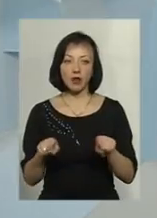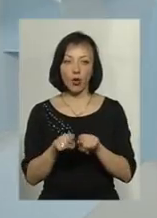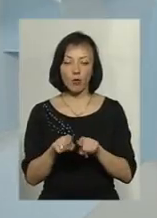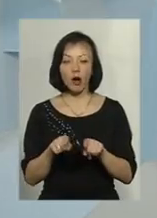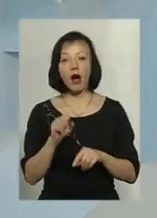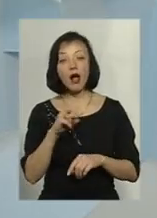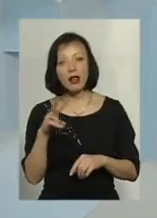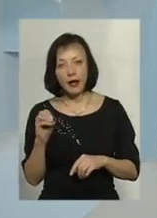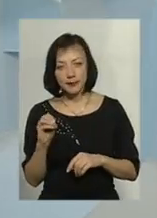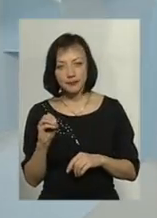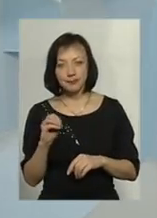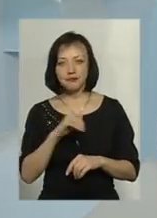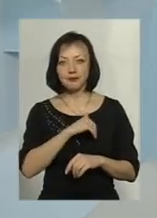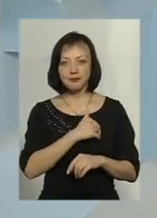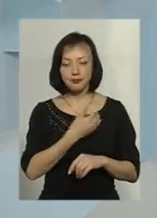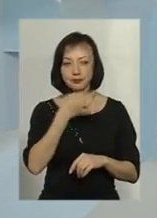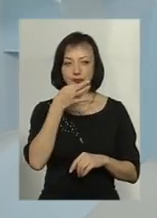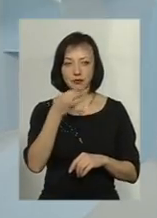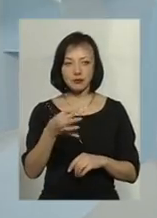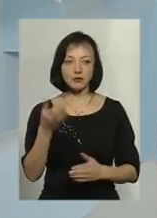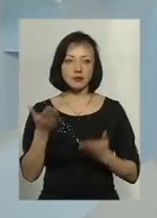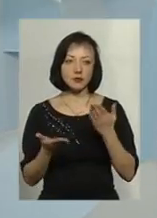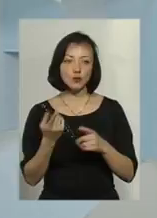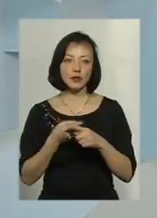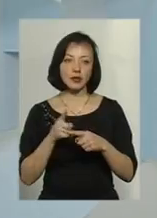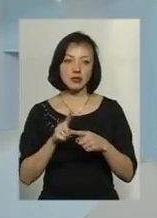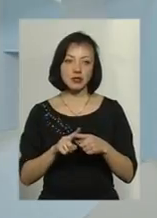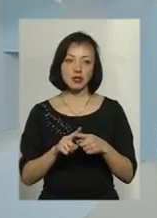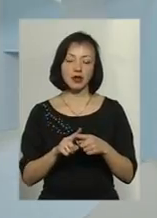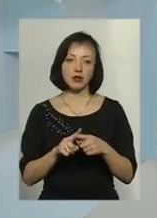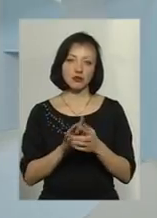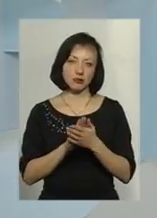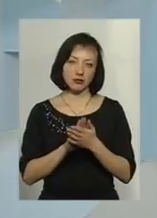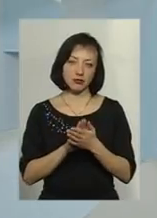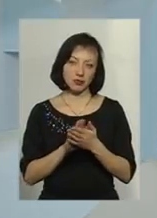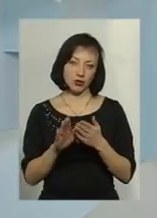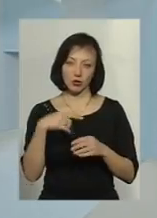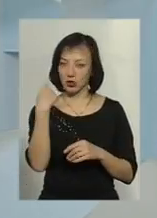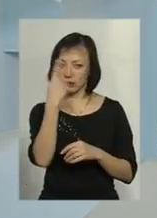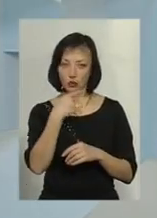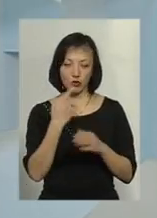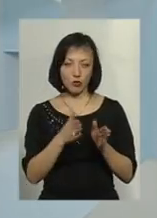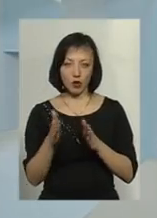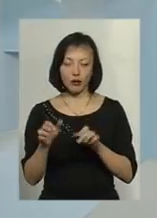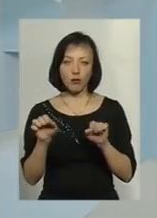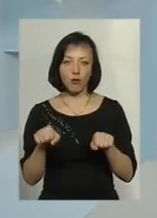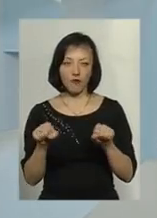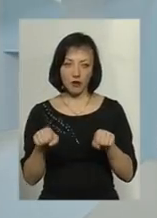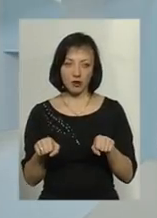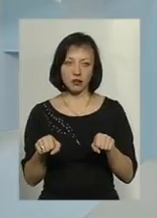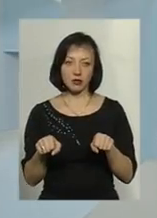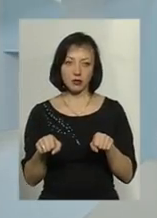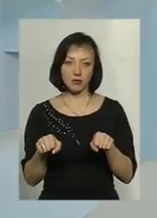плані. Але хочу сказати, що якщо це чисто в індивідуальному порядку, то ймовірність